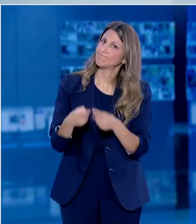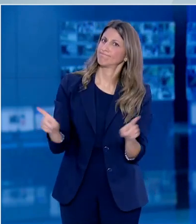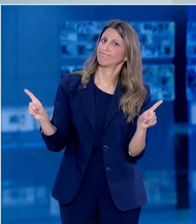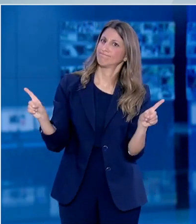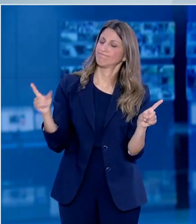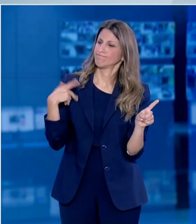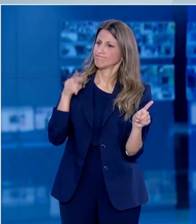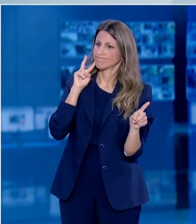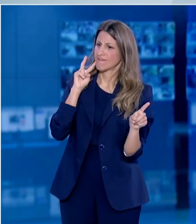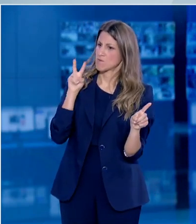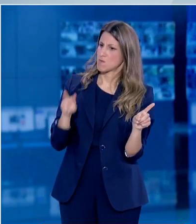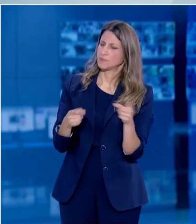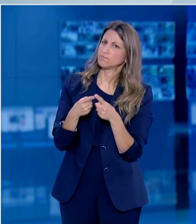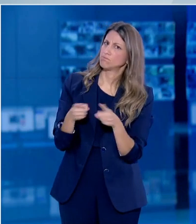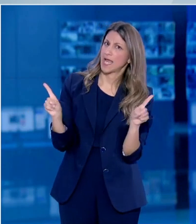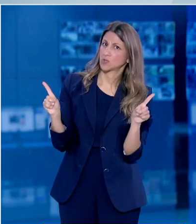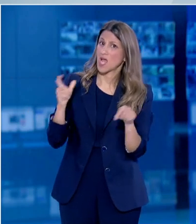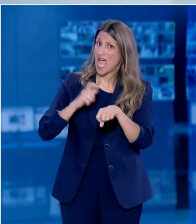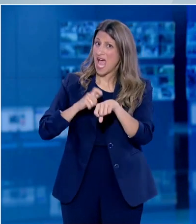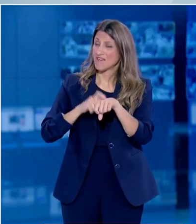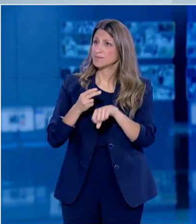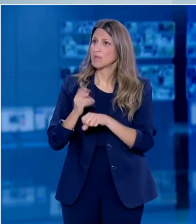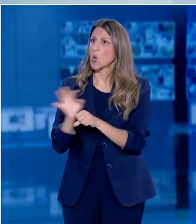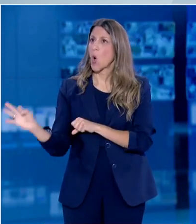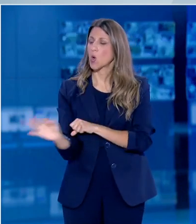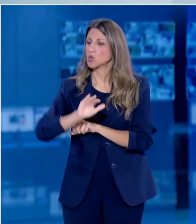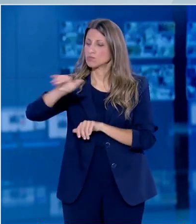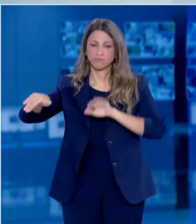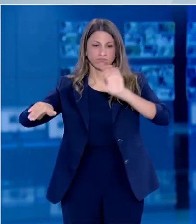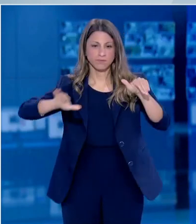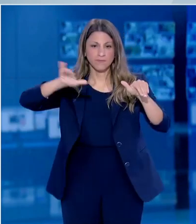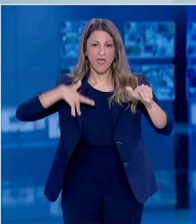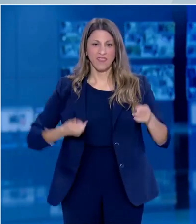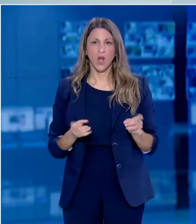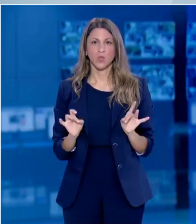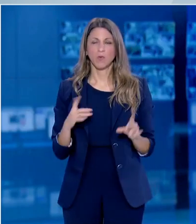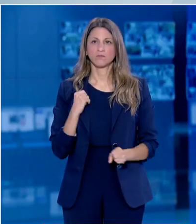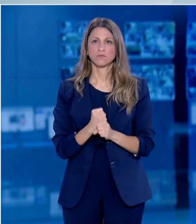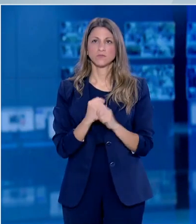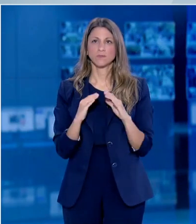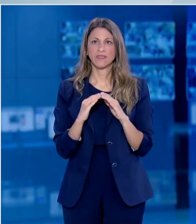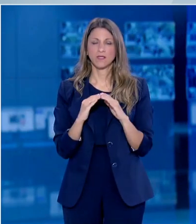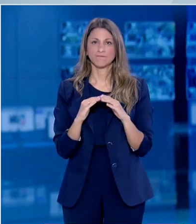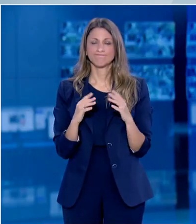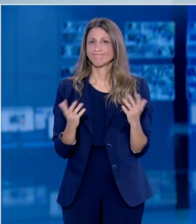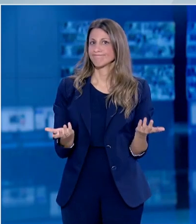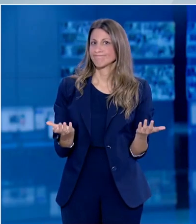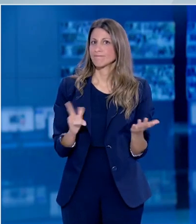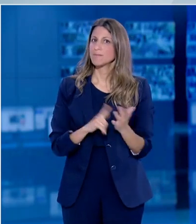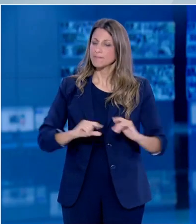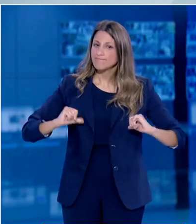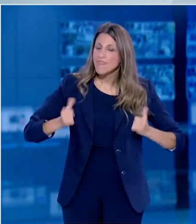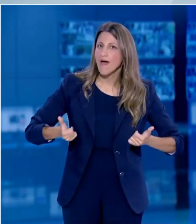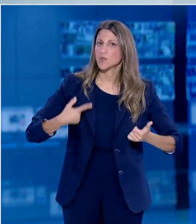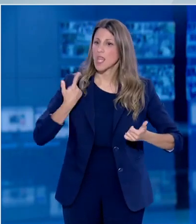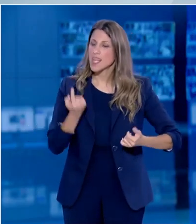τρόπο όμως η παρουσία του δεν μπορεί να σταματήσει τη ζωή και ζωτικές δραστηριότητες που σχετίζονται με αυτή. Ας δούμε όμως